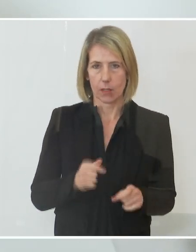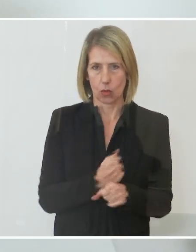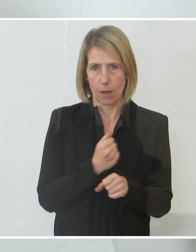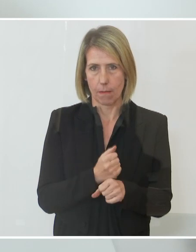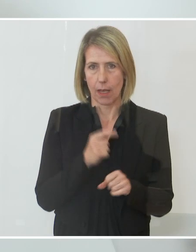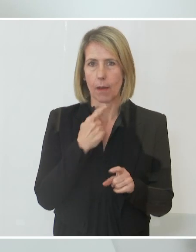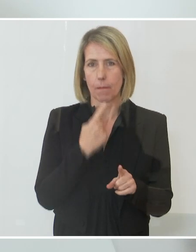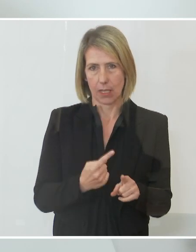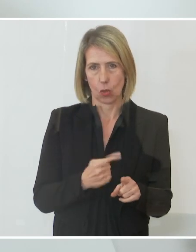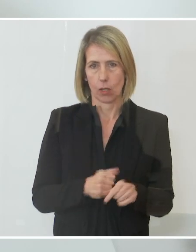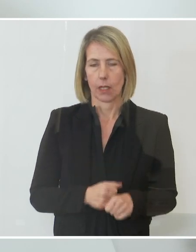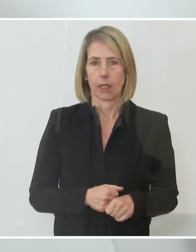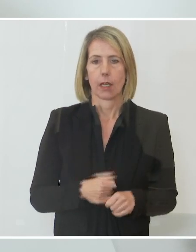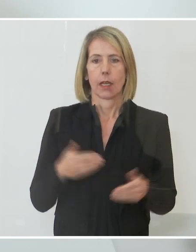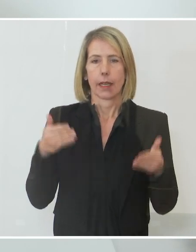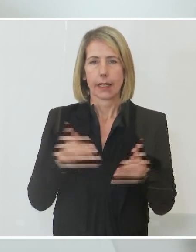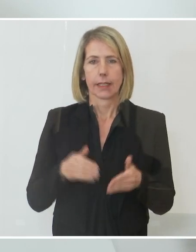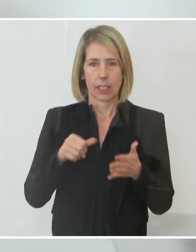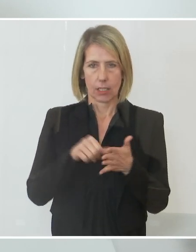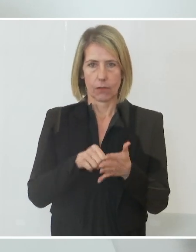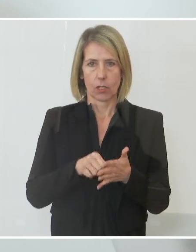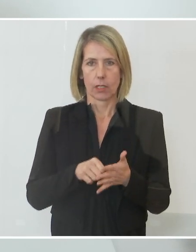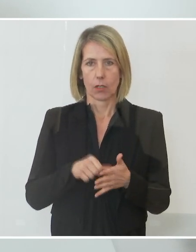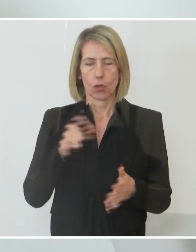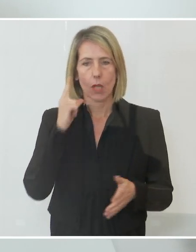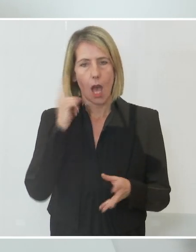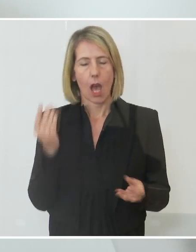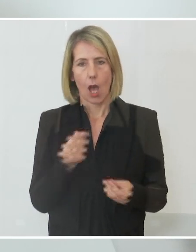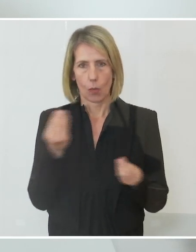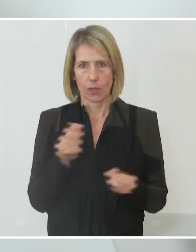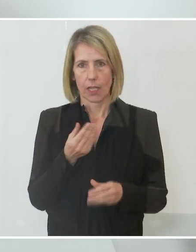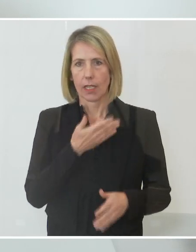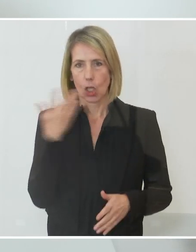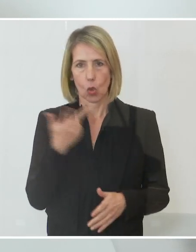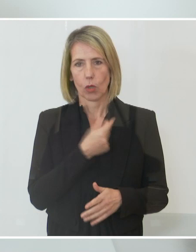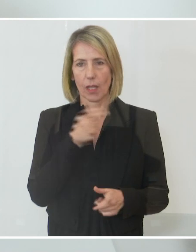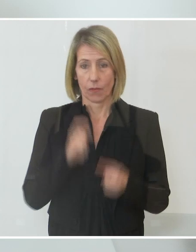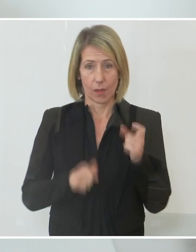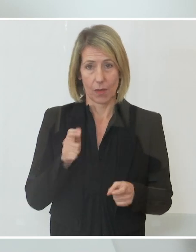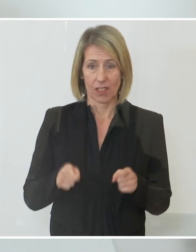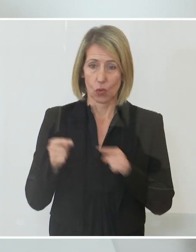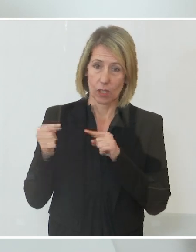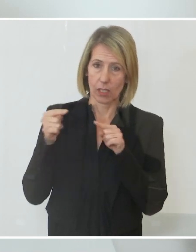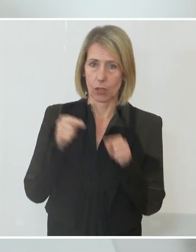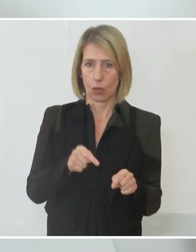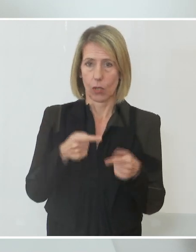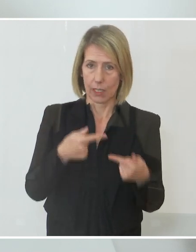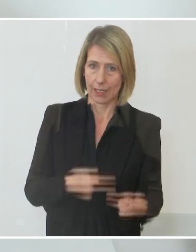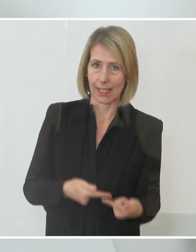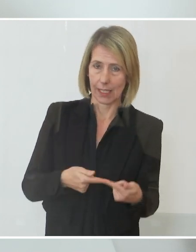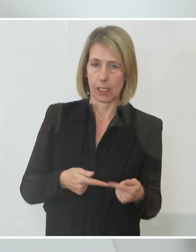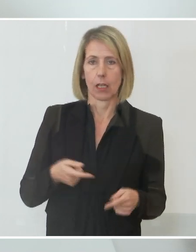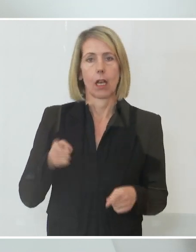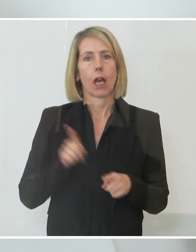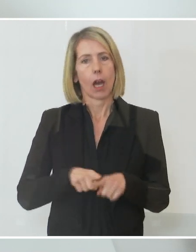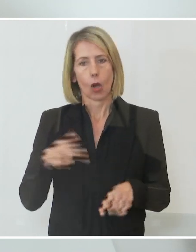Auf den Intensivstationen liegen hauptsächlich ungeimpfte Menschen. Das ist der Grund. Wir haben auch geimp